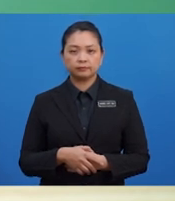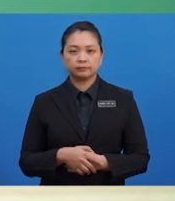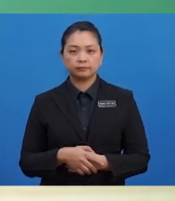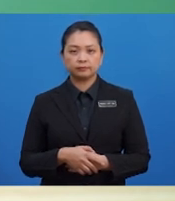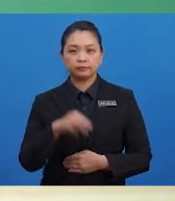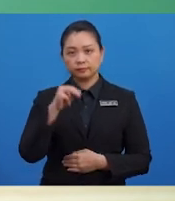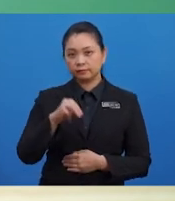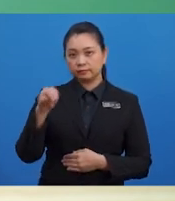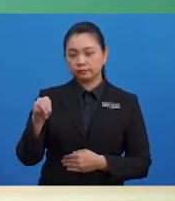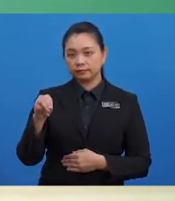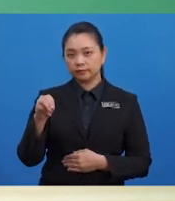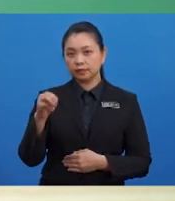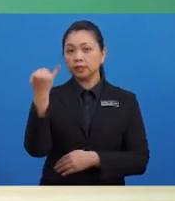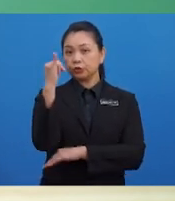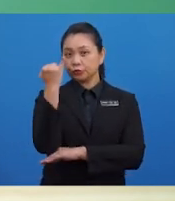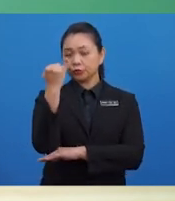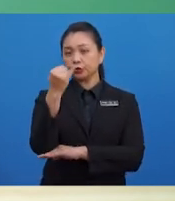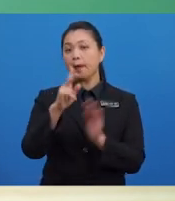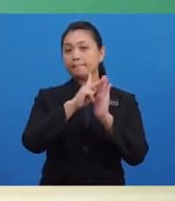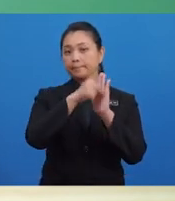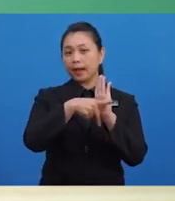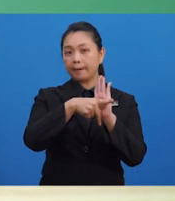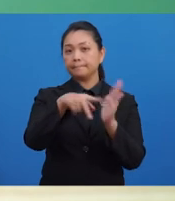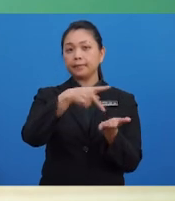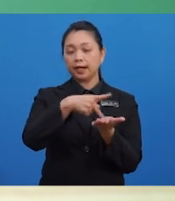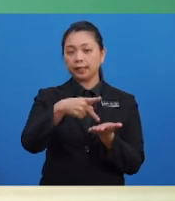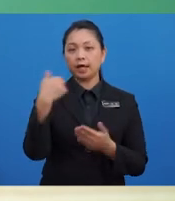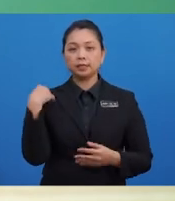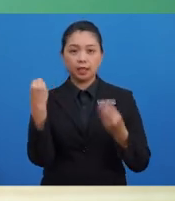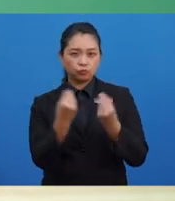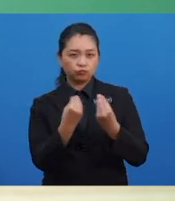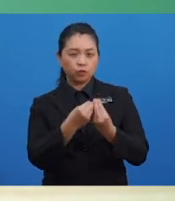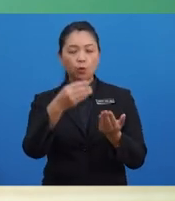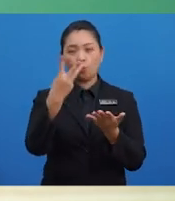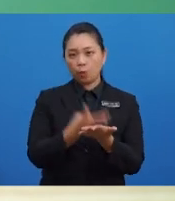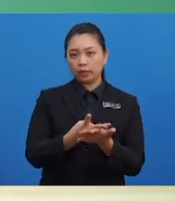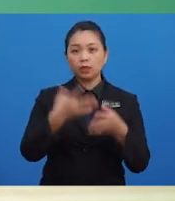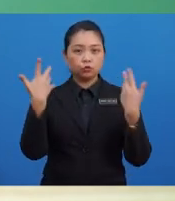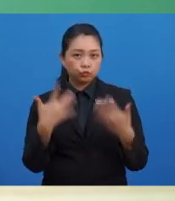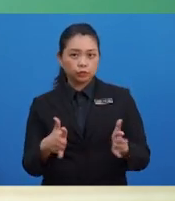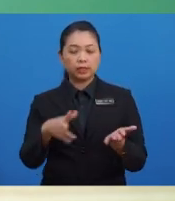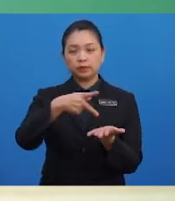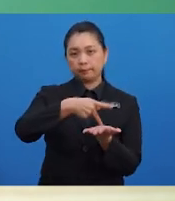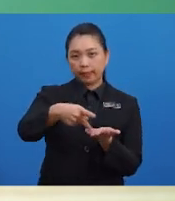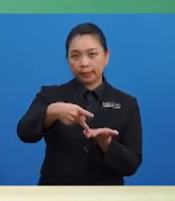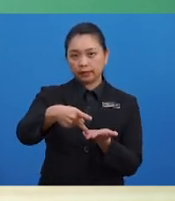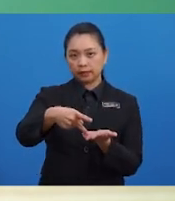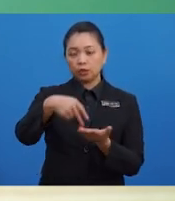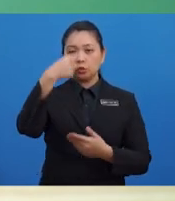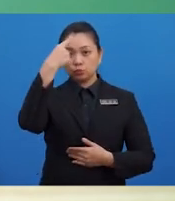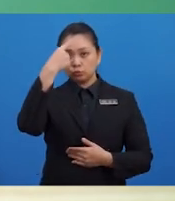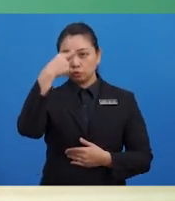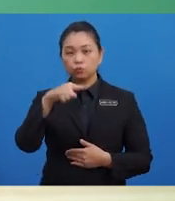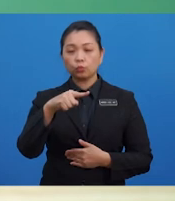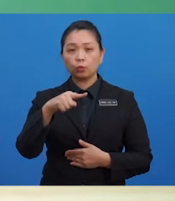insurans perabaya adalah sejumlah wang yang telah dibayar untuk tempoh perekonan yang